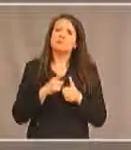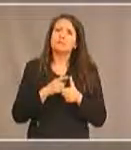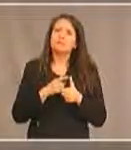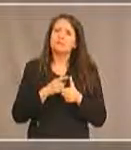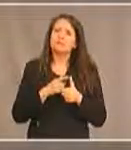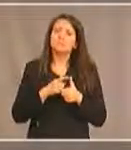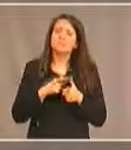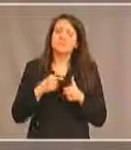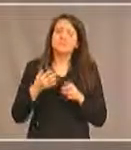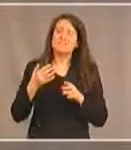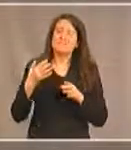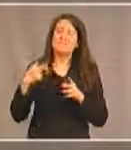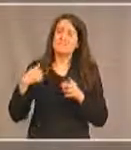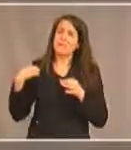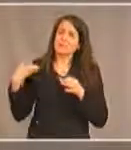pendant longtemps